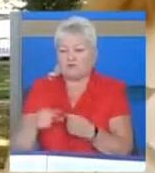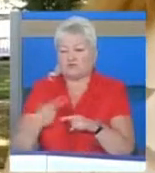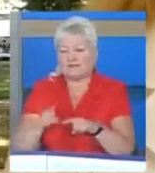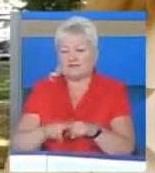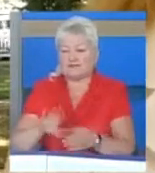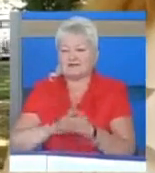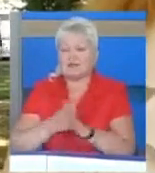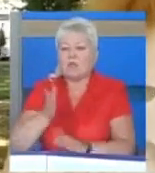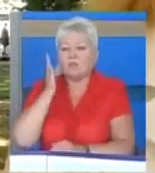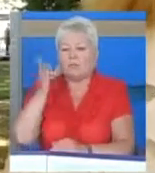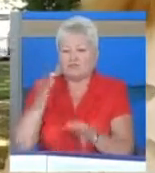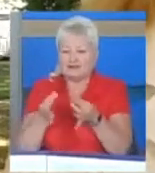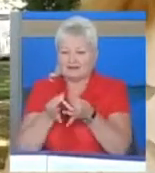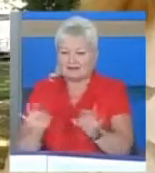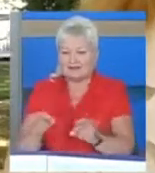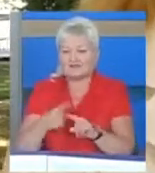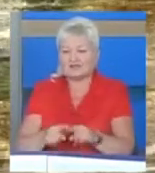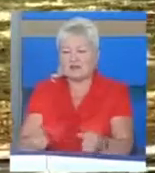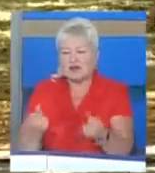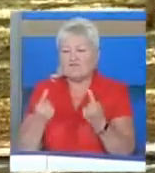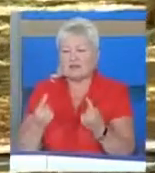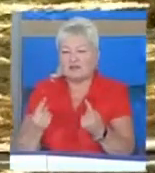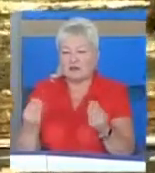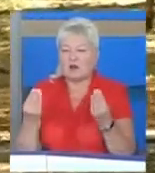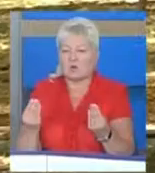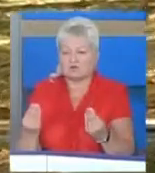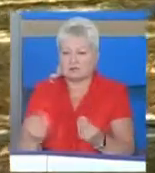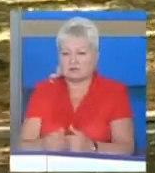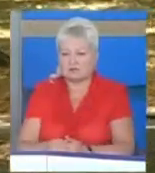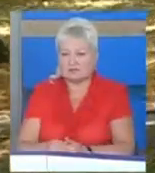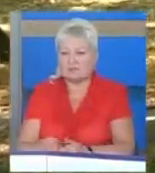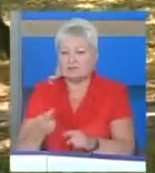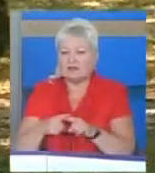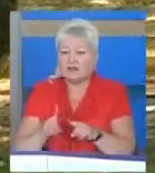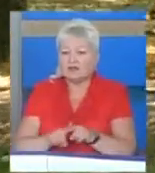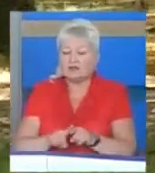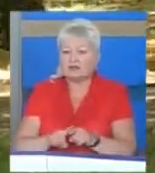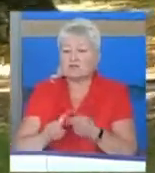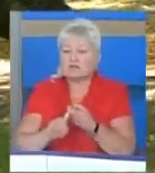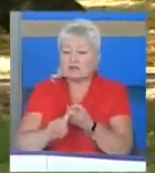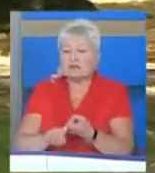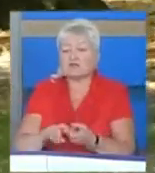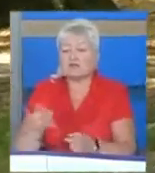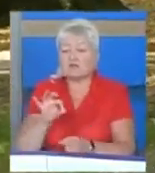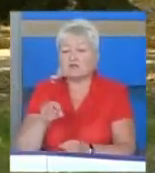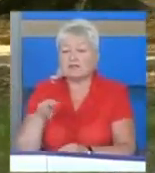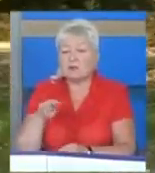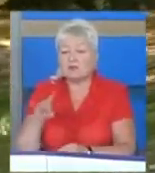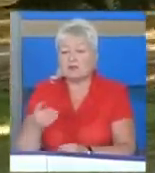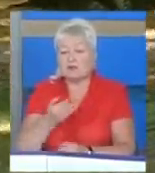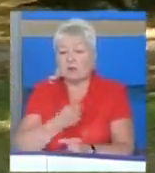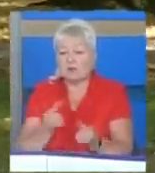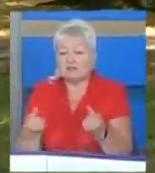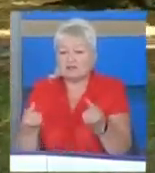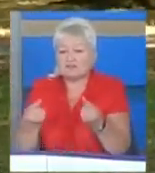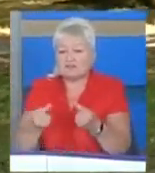Бути незалежним – це велика розкіш. Цю залежність Оксана Потимко хоче звести до мінімуму. Тому